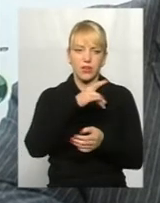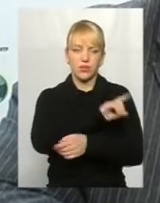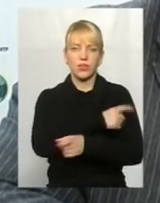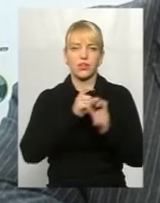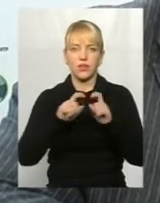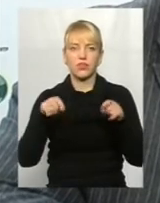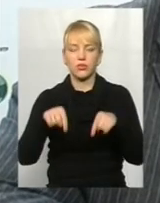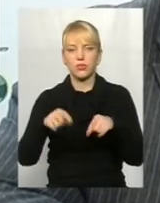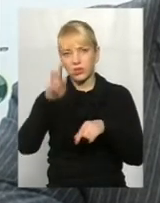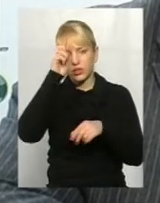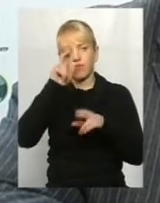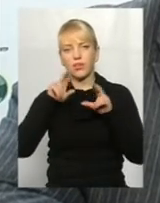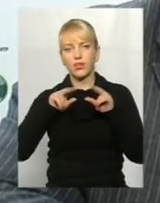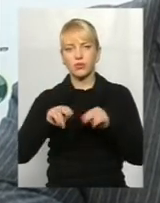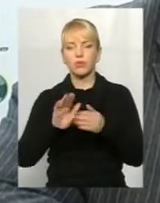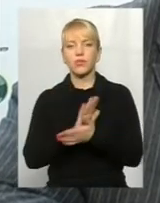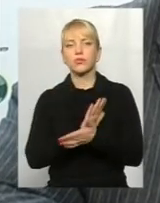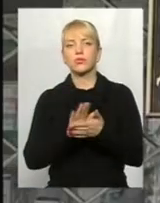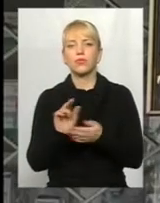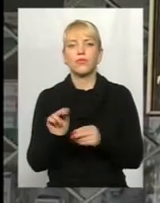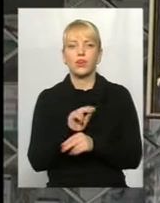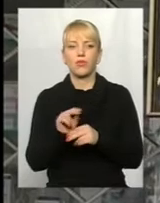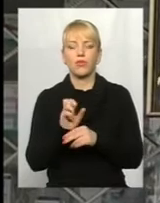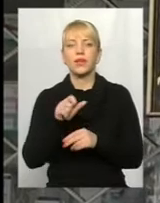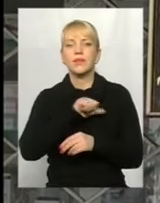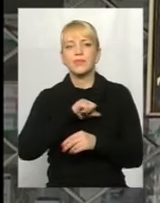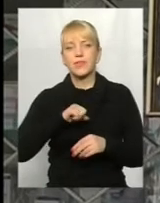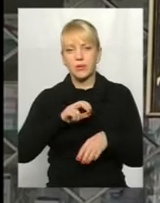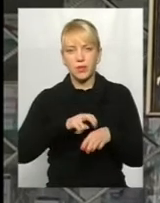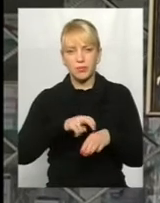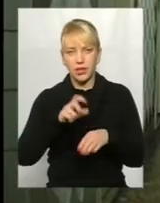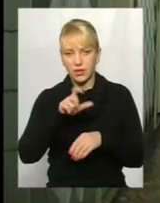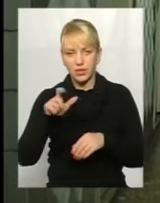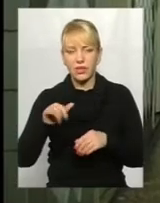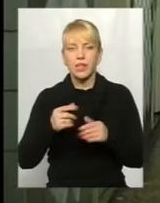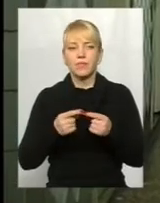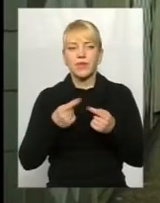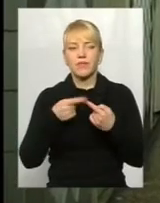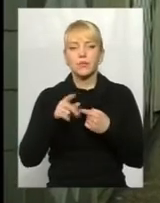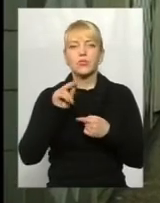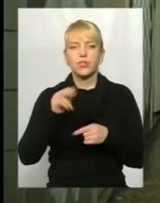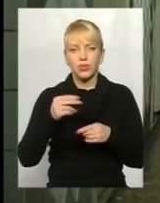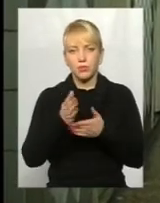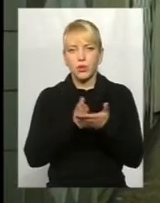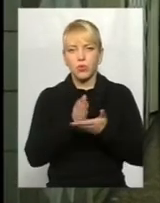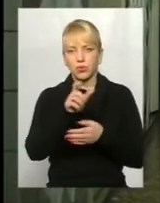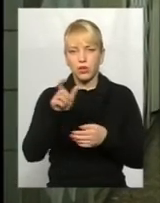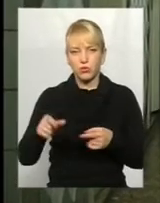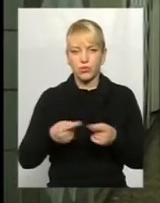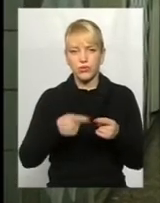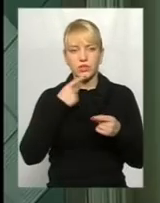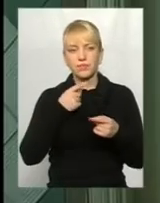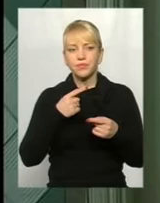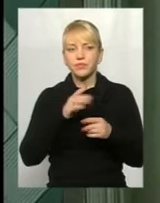держава гарантує безкоштовне лікування. Та самі медики, на відміну від посадовців, не надто оптимістичні. Відтак,